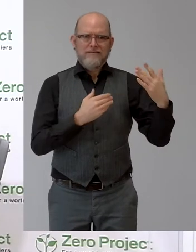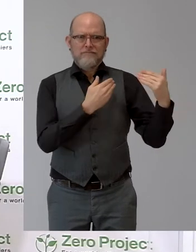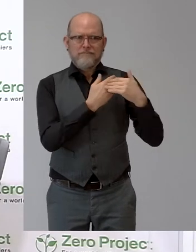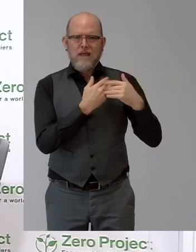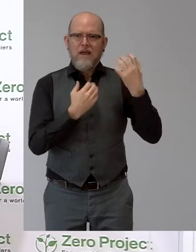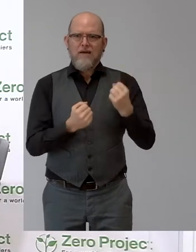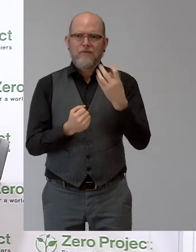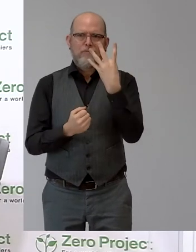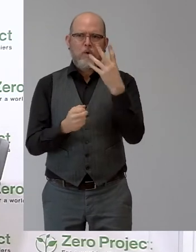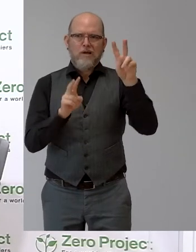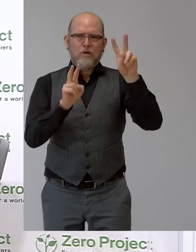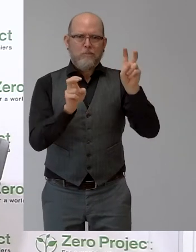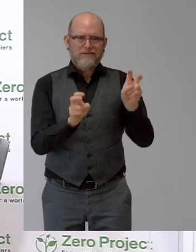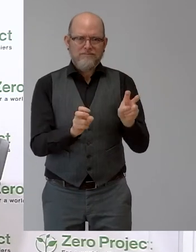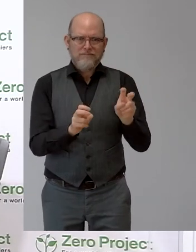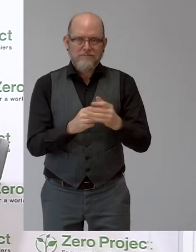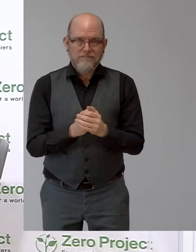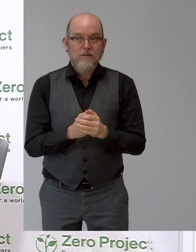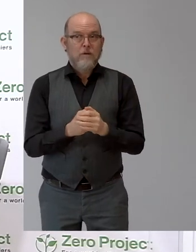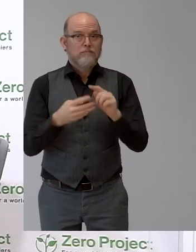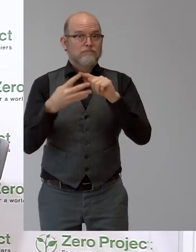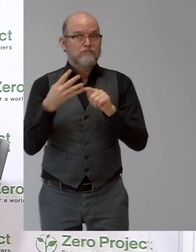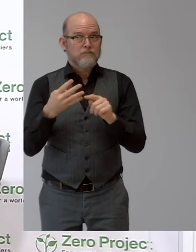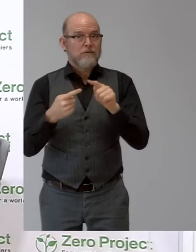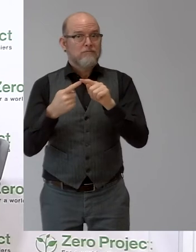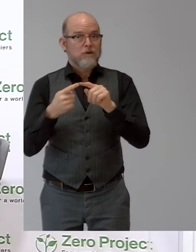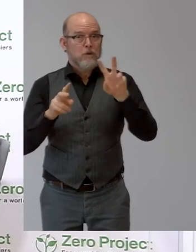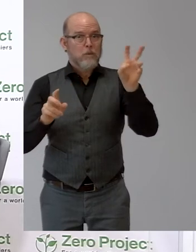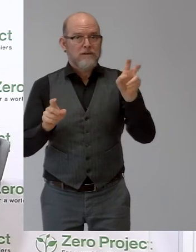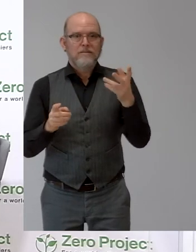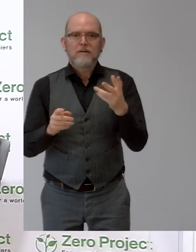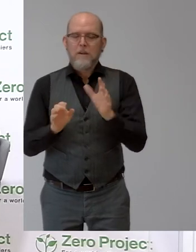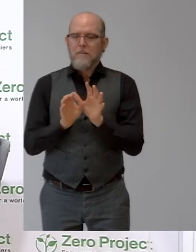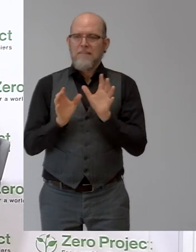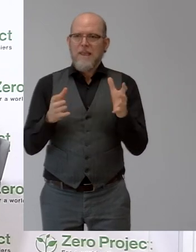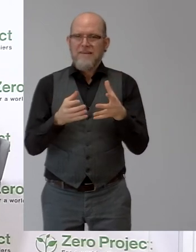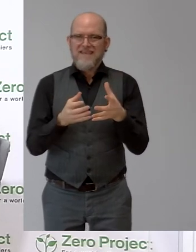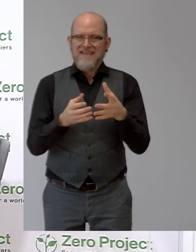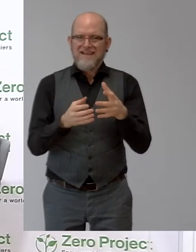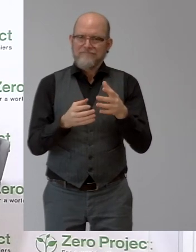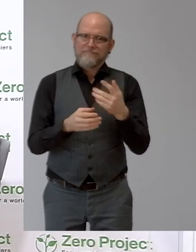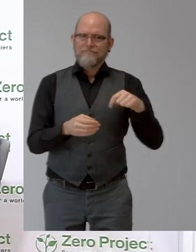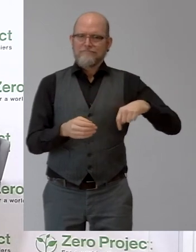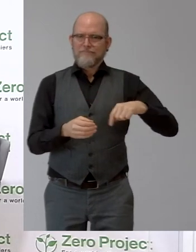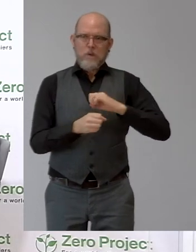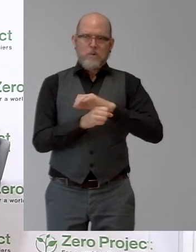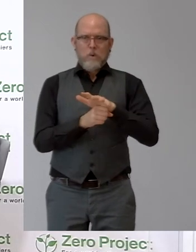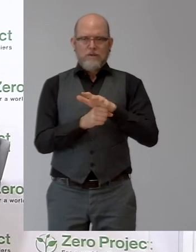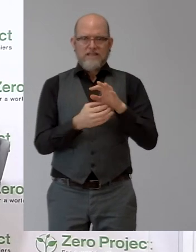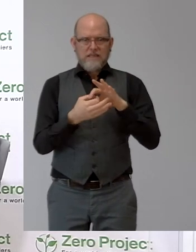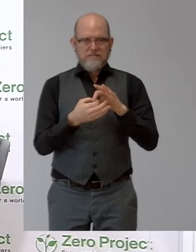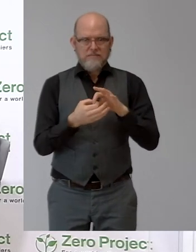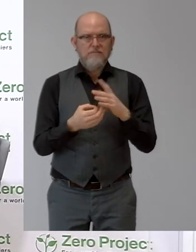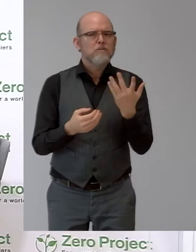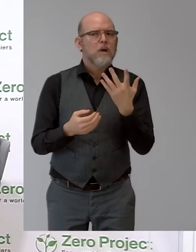einen beginnen mit der Situation der Pandemie, die Auswirkungen der Pandemie auf die Beschäftigung von